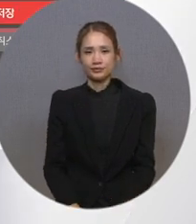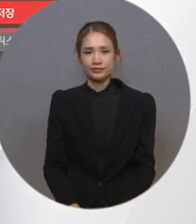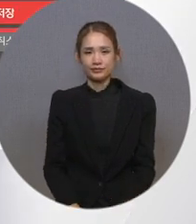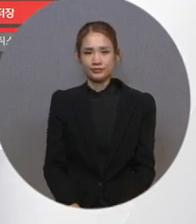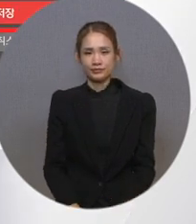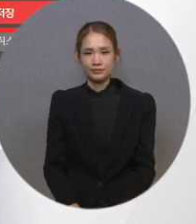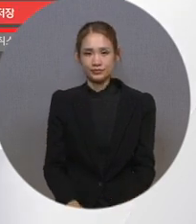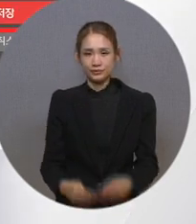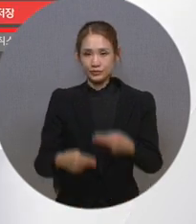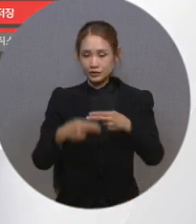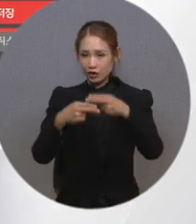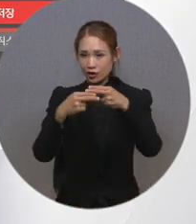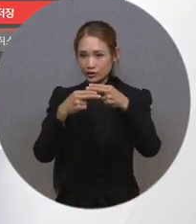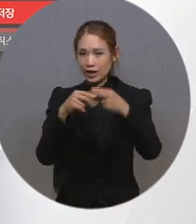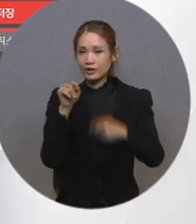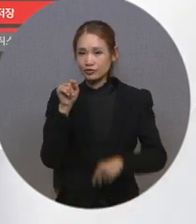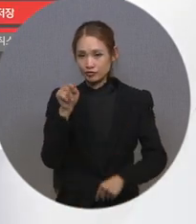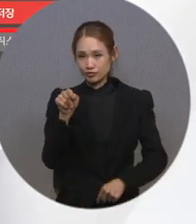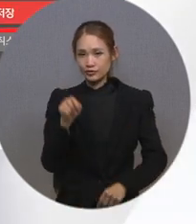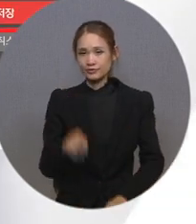저장을 눌러주시면